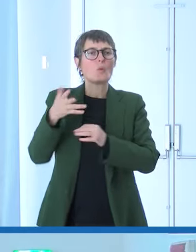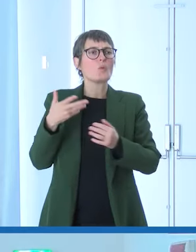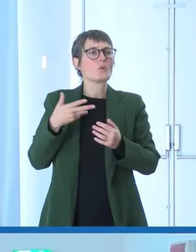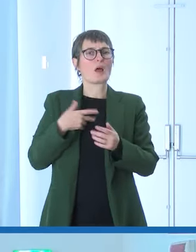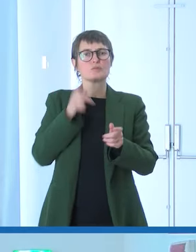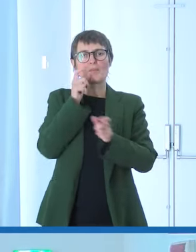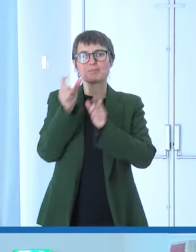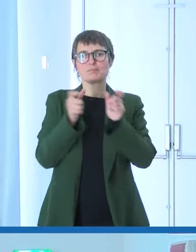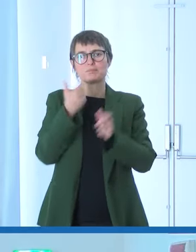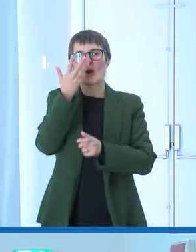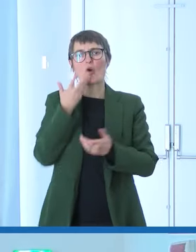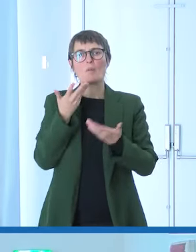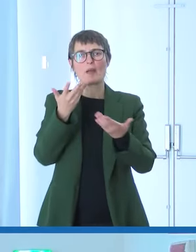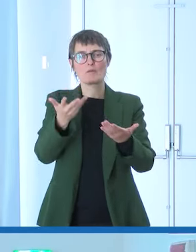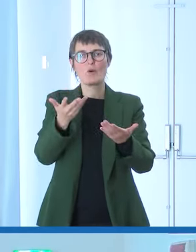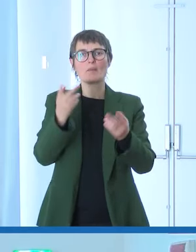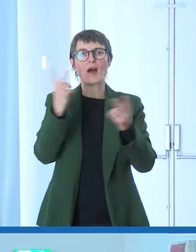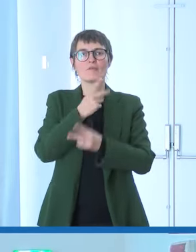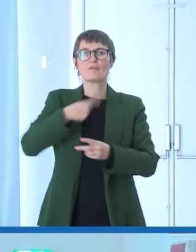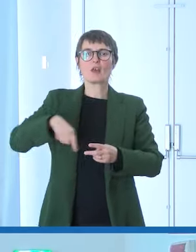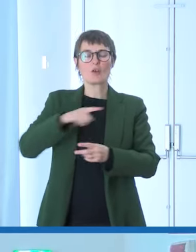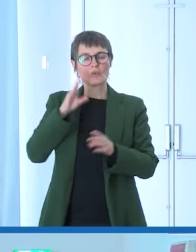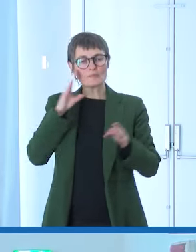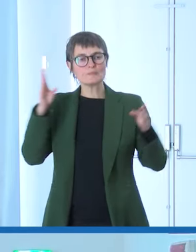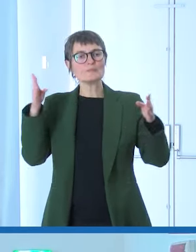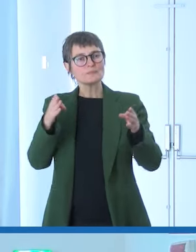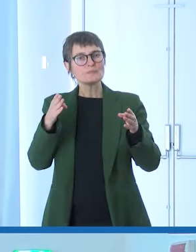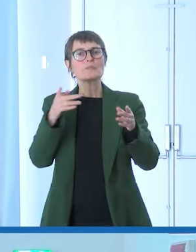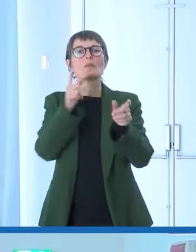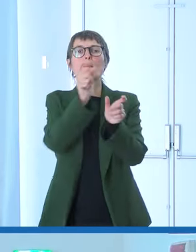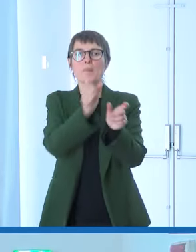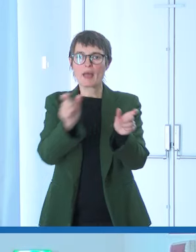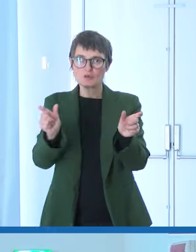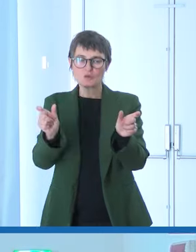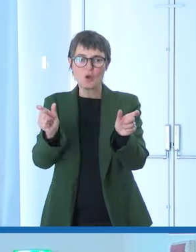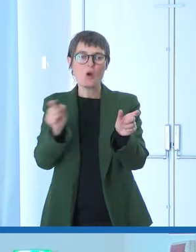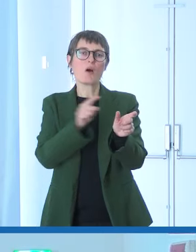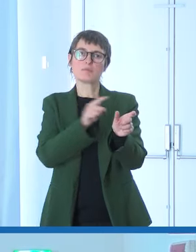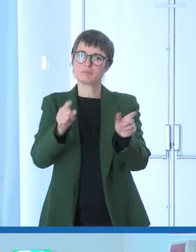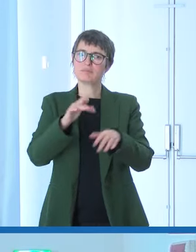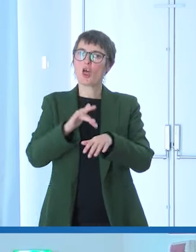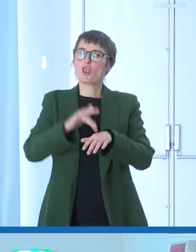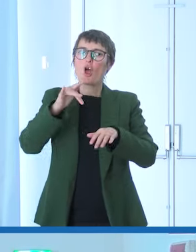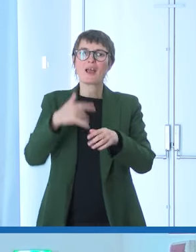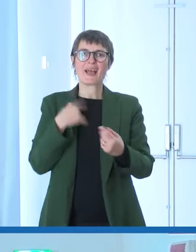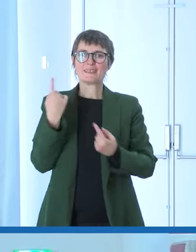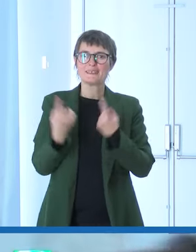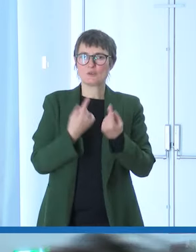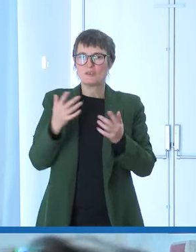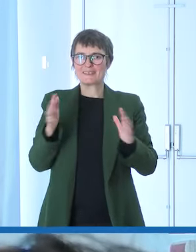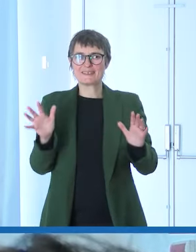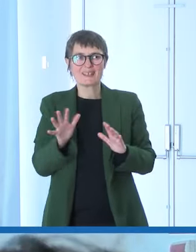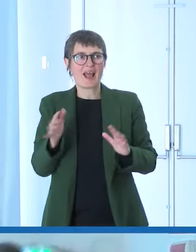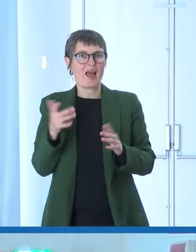però noi ci occupiamo di persone che hanno subito un dramma, una tragedia, un episodio che ha